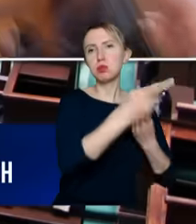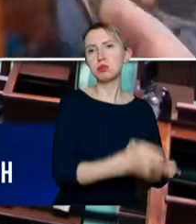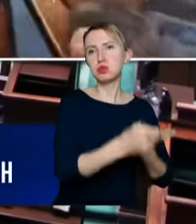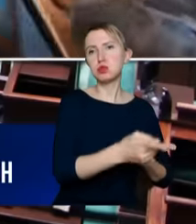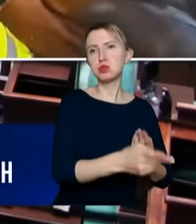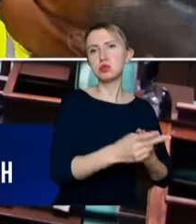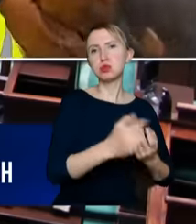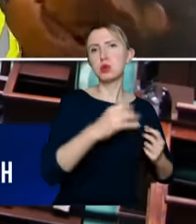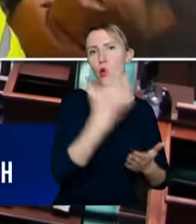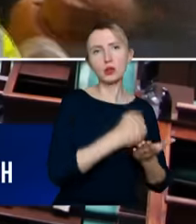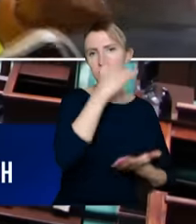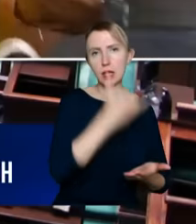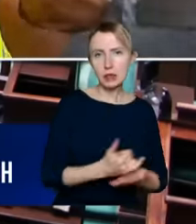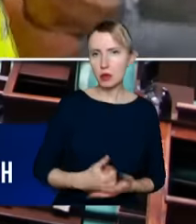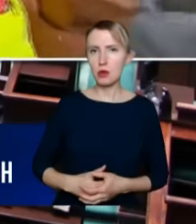jest też